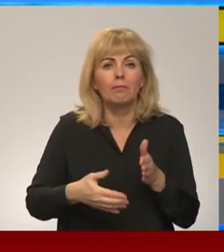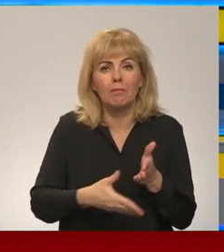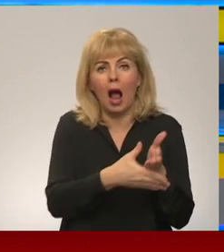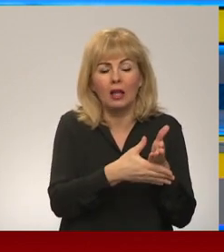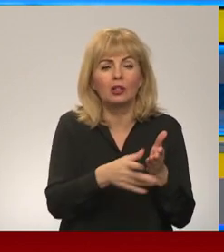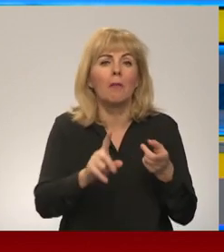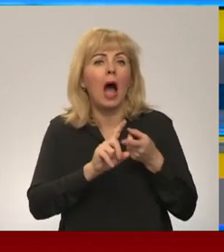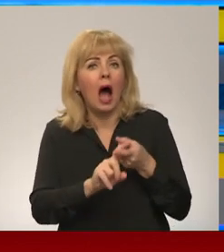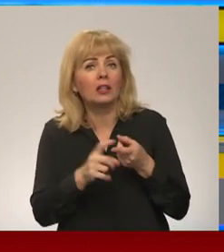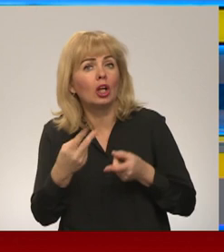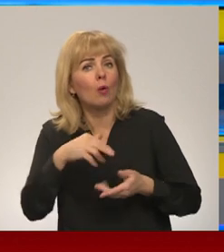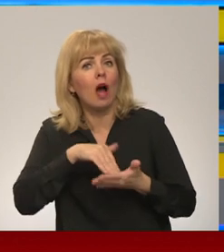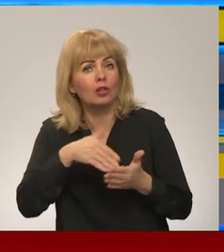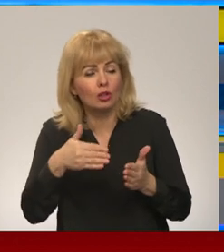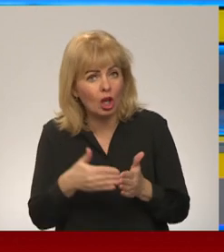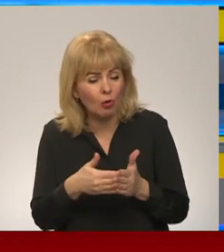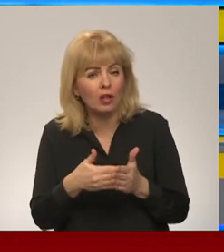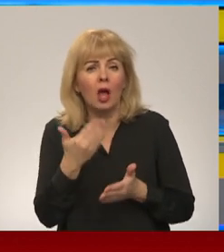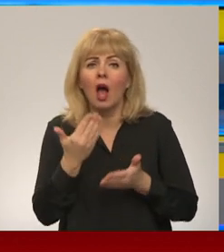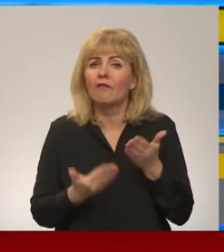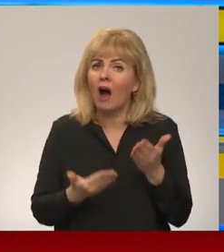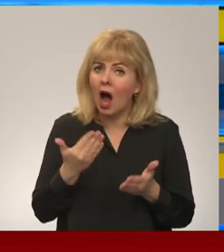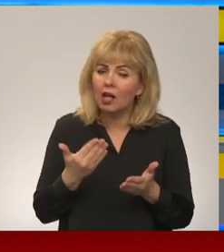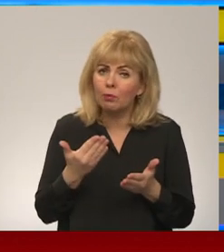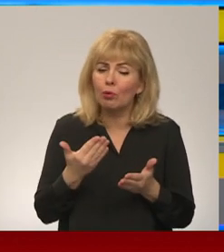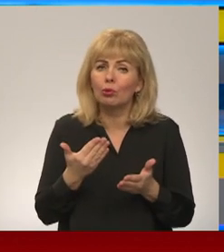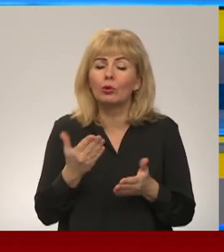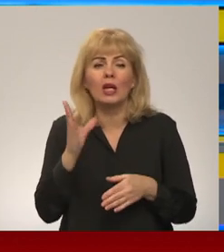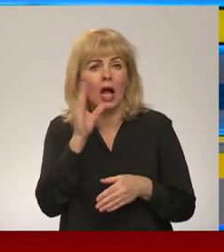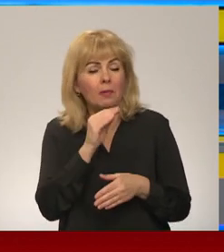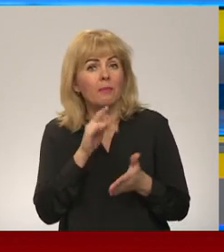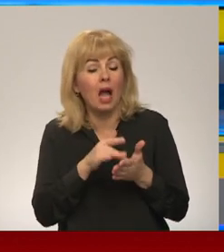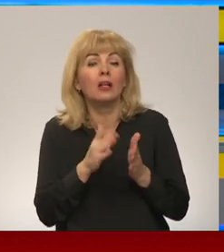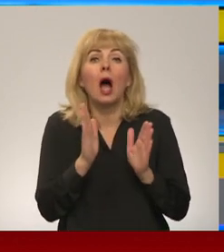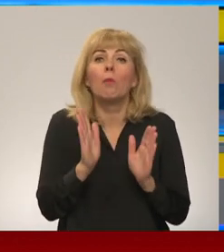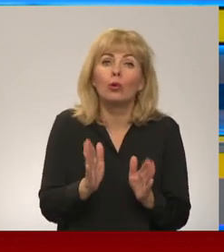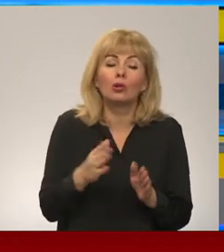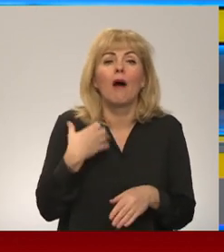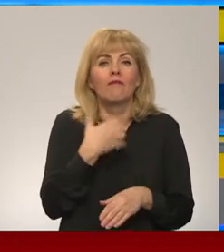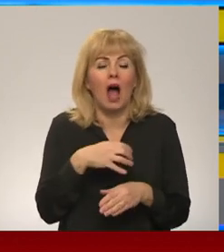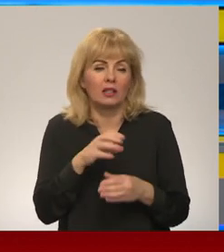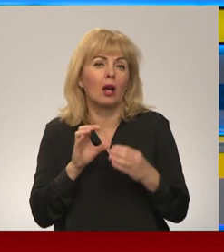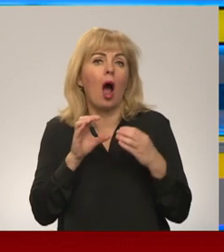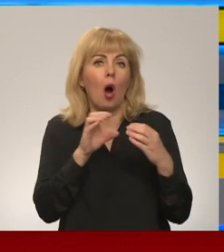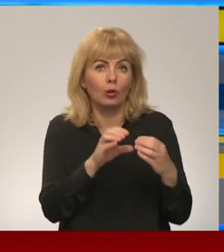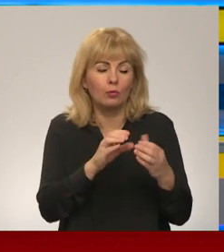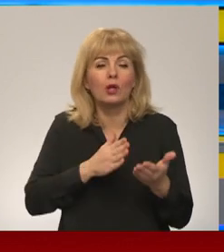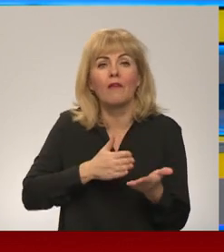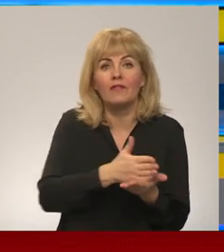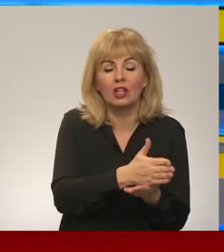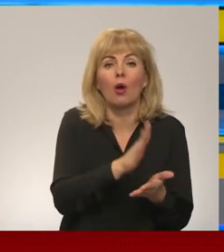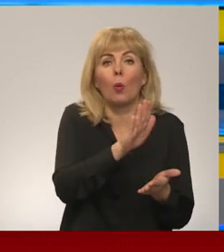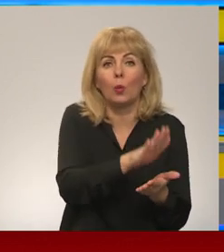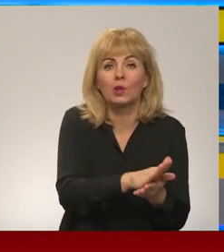situācijas. Ja tas būs iespējams, ir vajadzīgs autobusi jau virzienā uz